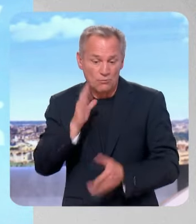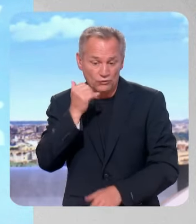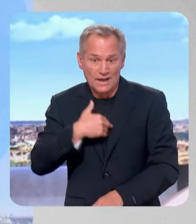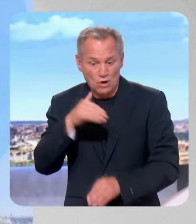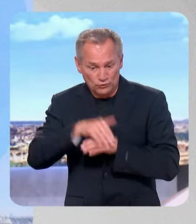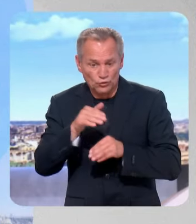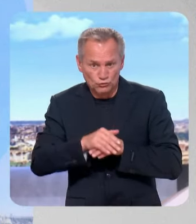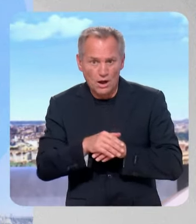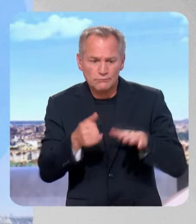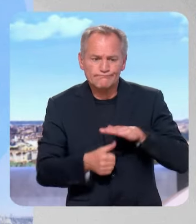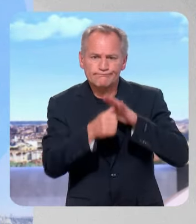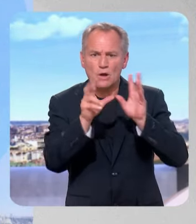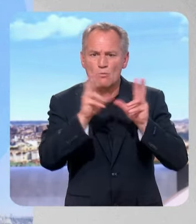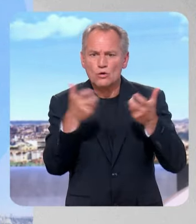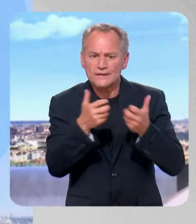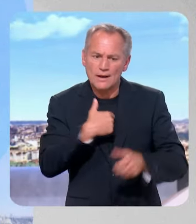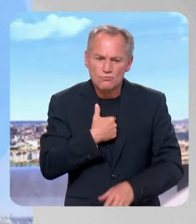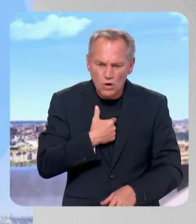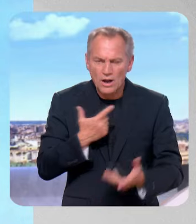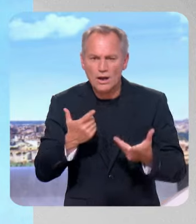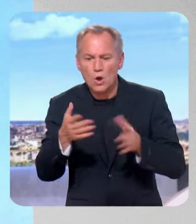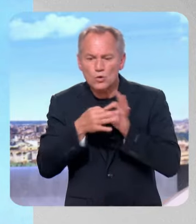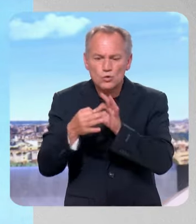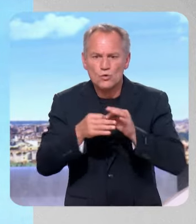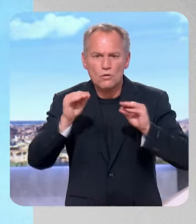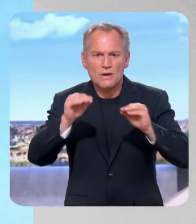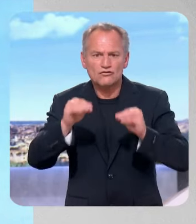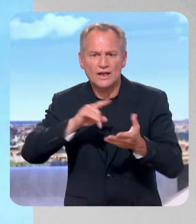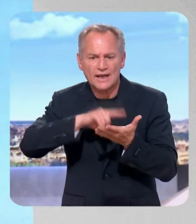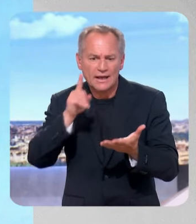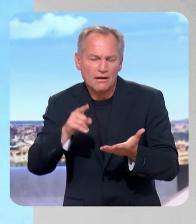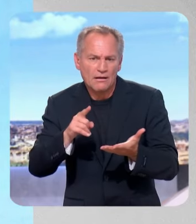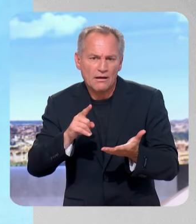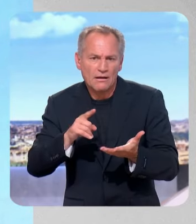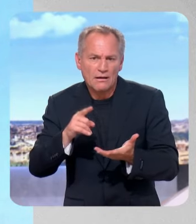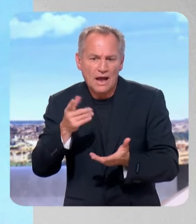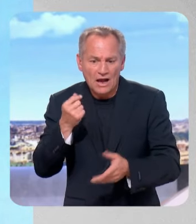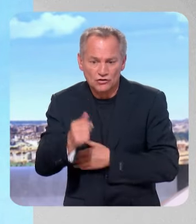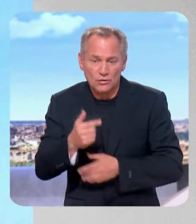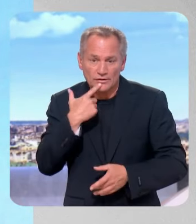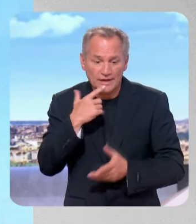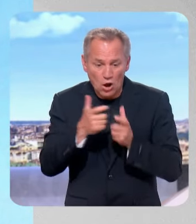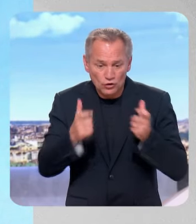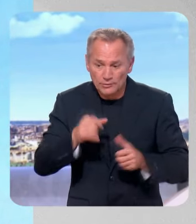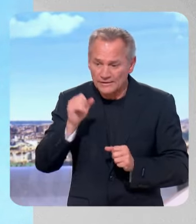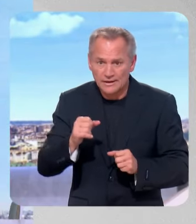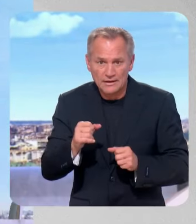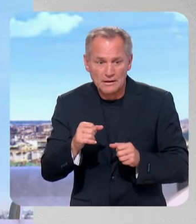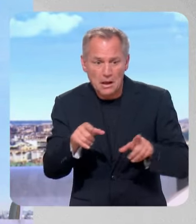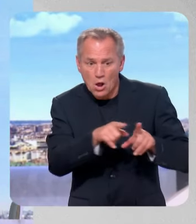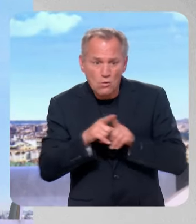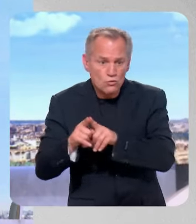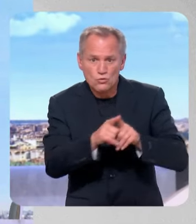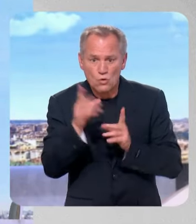Bruxelles. L'union des marchés de capitaux, c'est un terme très complexe pour dire, quand une entreprise arrive en France, elle peut lever de l'argent avec les mêmes règles, dans les mêmes